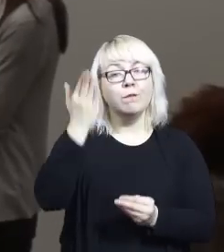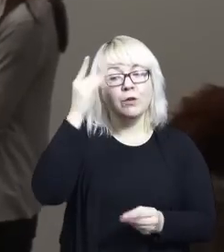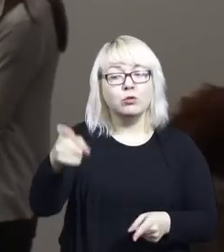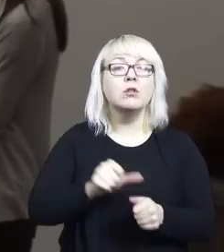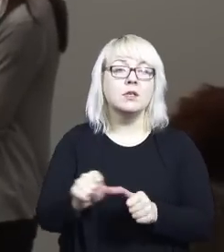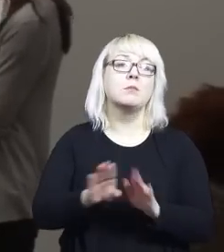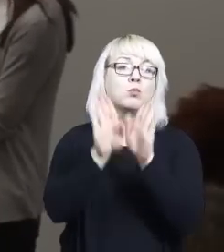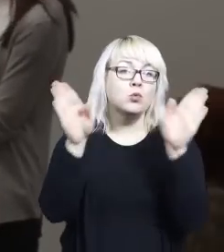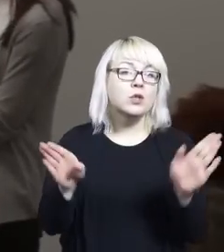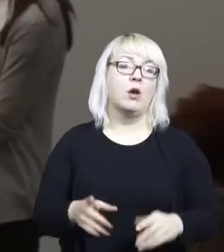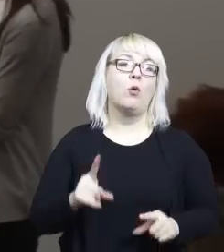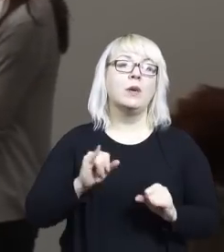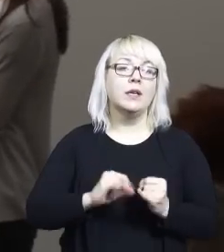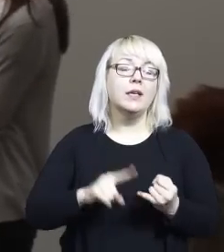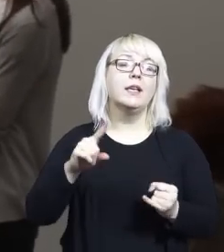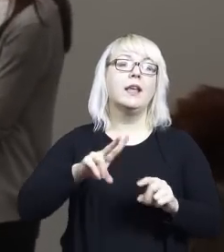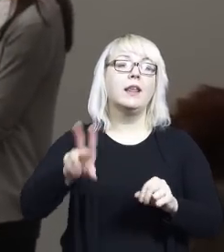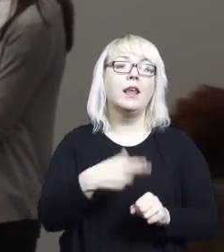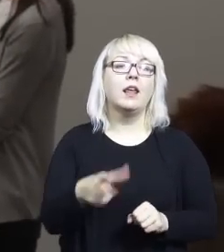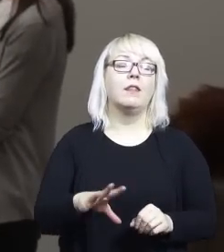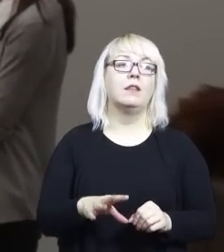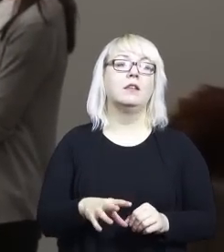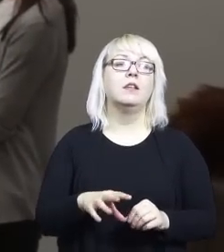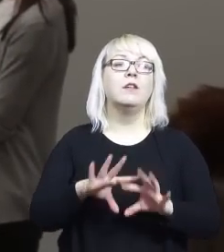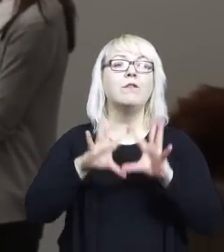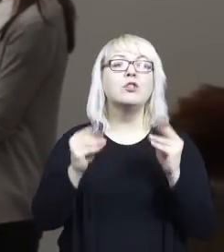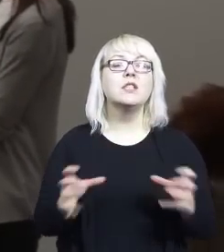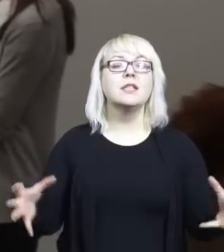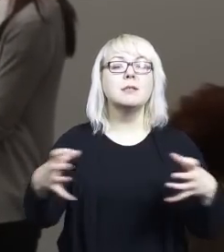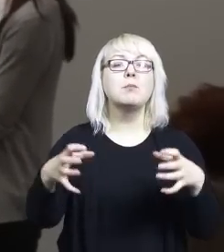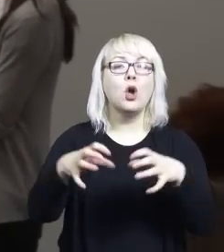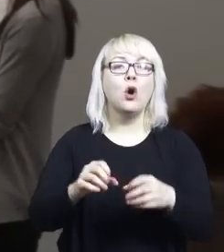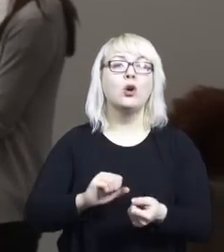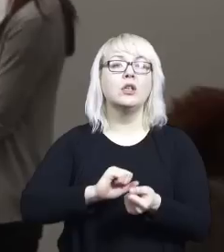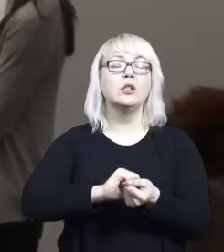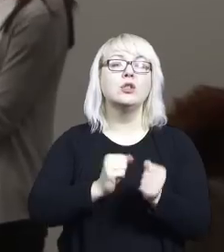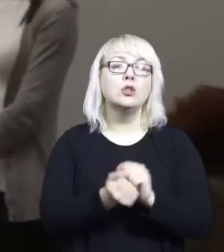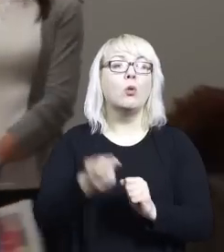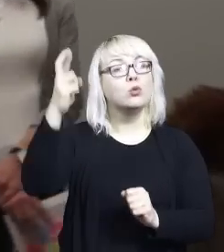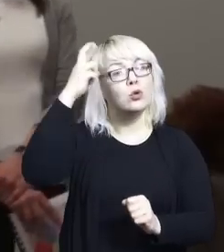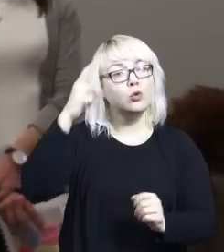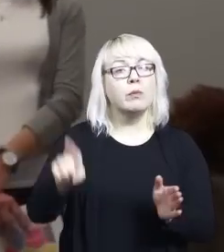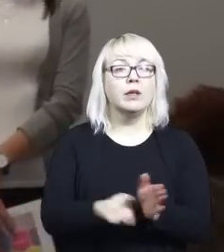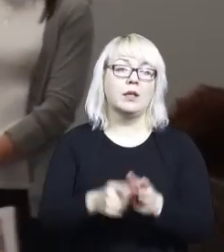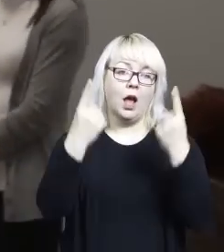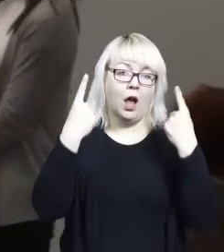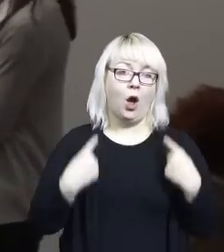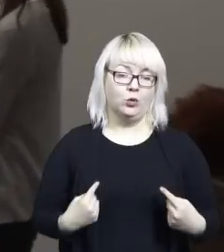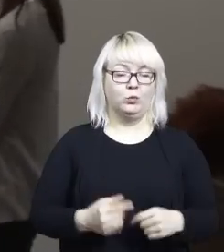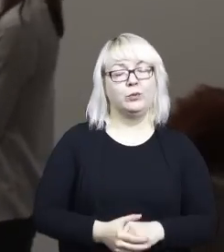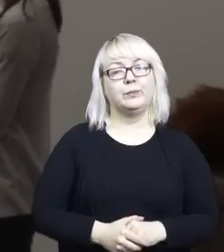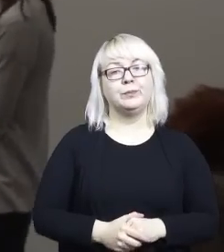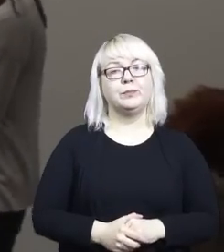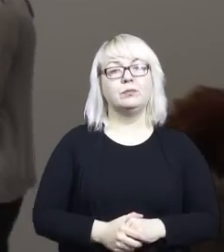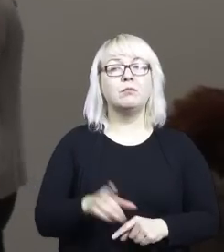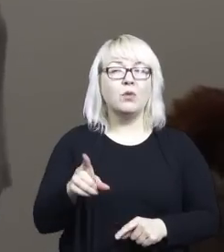wówczas, gdy wiedzą o nim i tylko wtedy, gdy uwagą poświęcono interpretacji jego zbiorów w kolekcji, w taki sposób, by ludzie je zrozumieli. Oczywiście